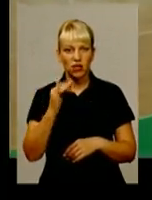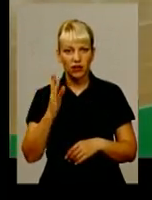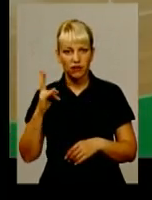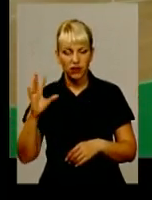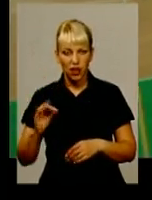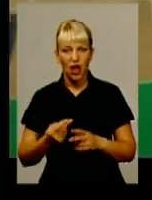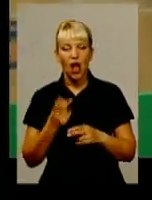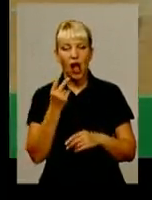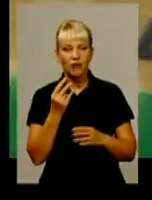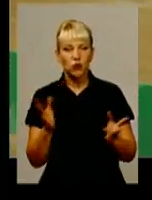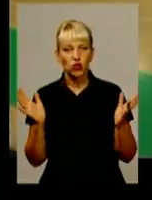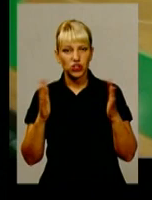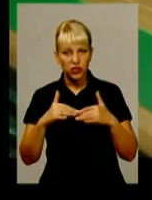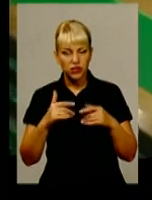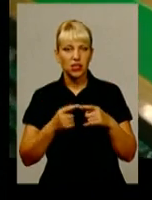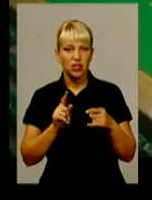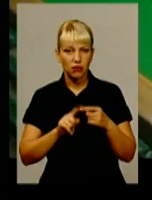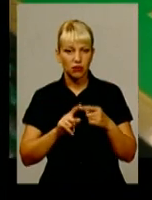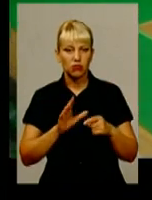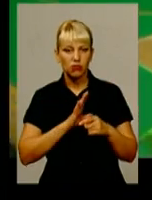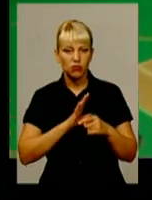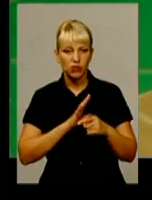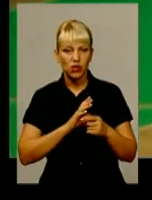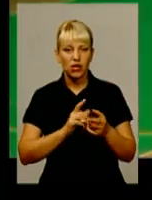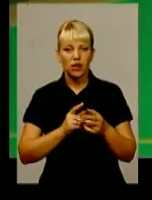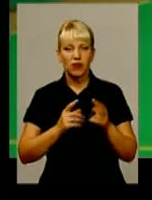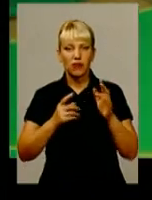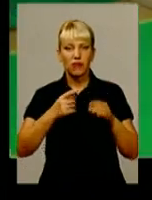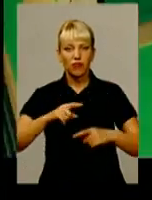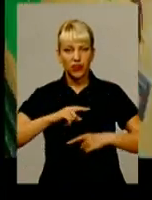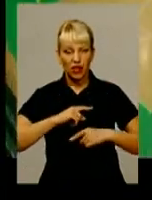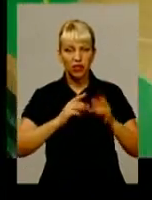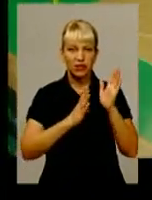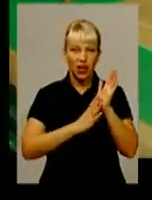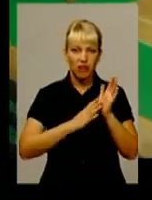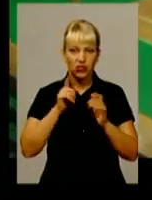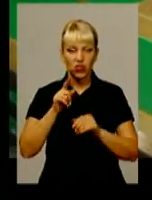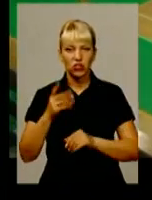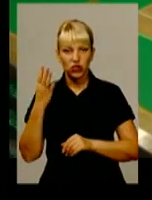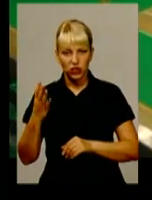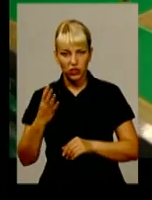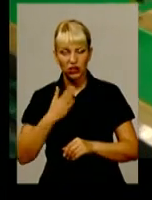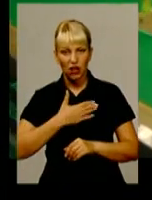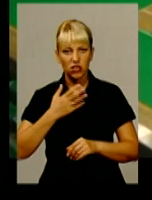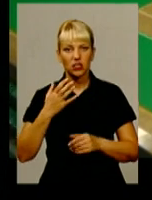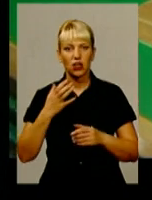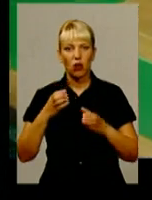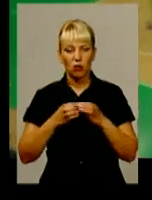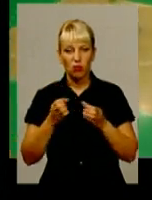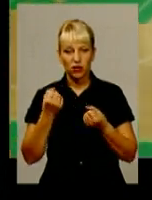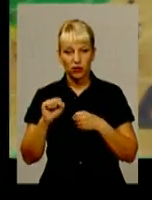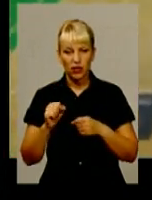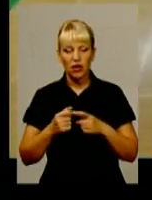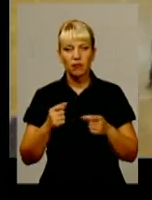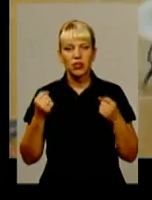реабілітувалися сповна, довівши це рахунком. Фінал зустрічі 9-4 на користь хмельничан. У завершальному матчі групового етапу турніру